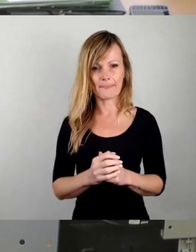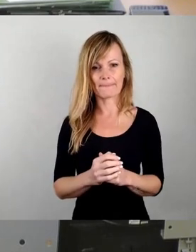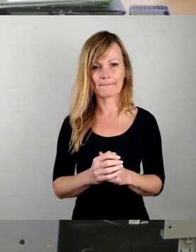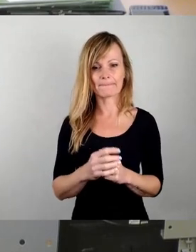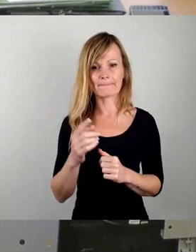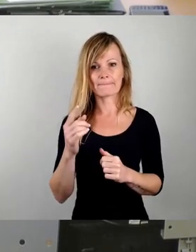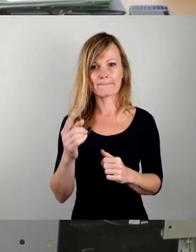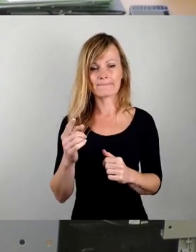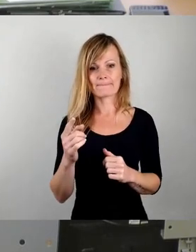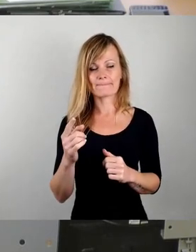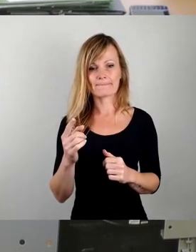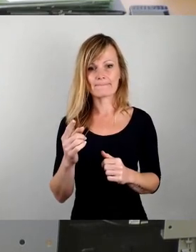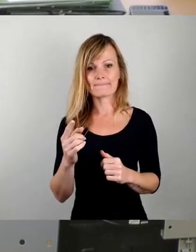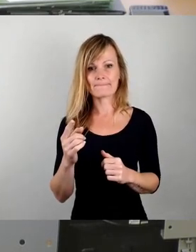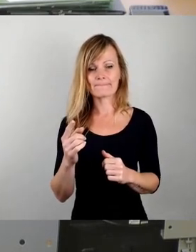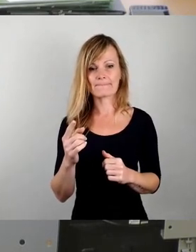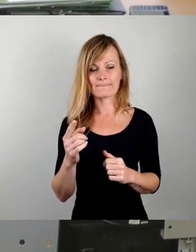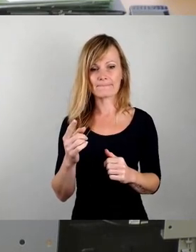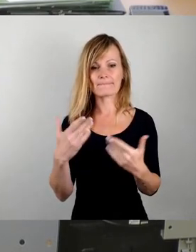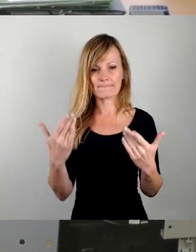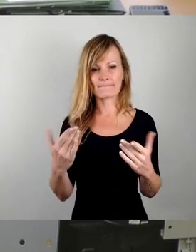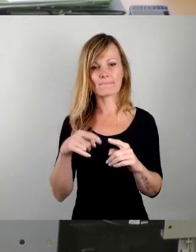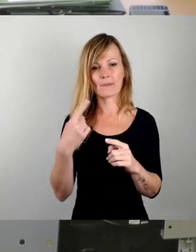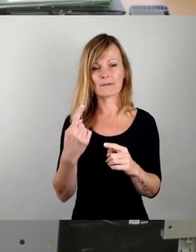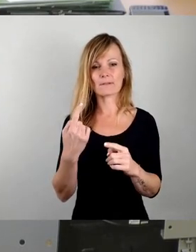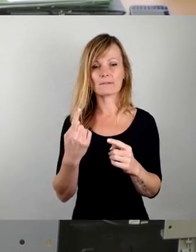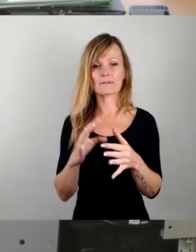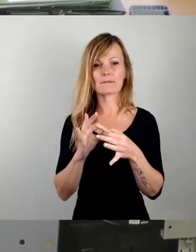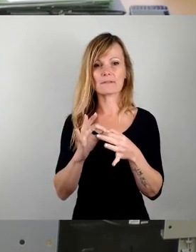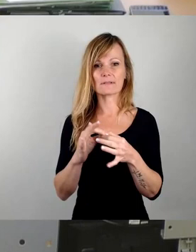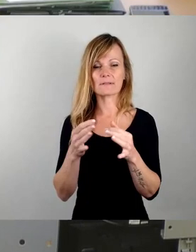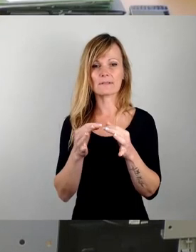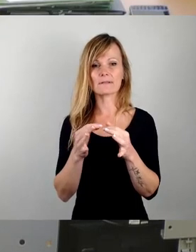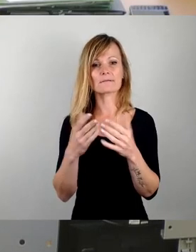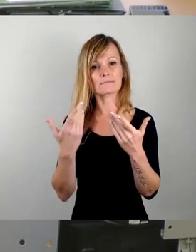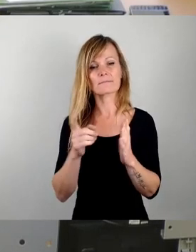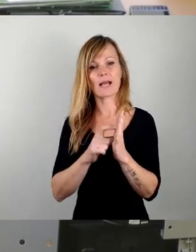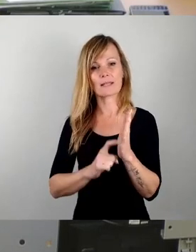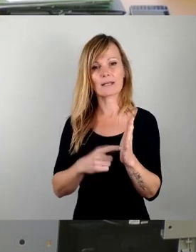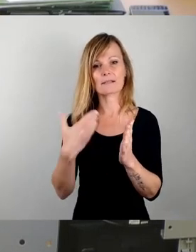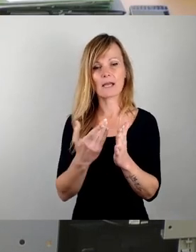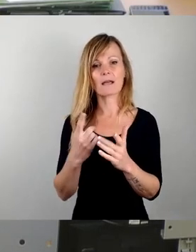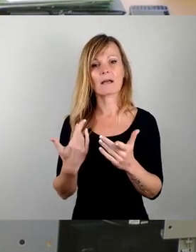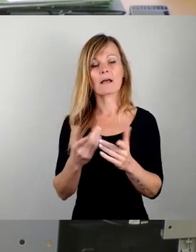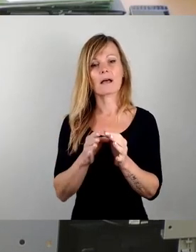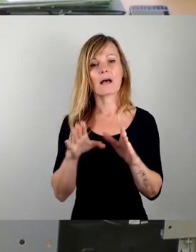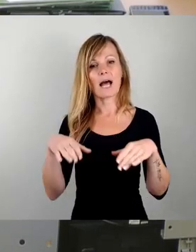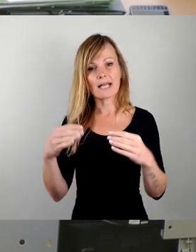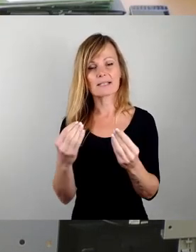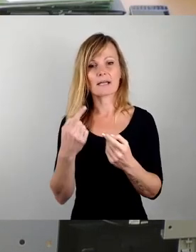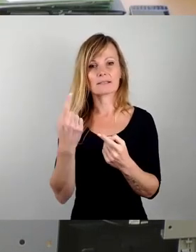erarbeitet. Endlich liegt ein Ergebnis vor. Anlass war der ansatzweise Wildwuchs von